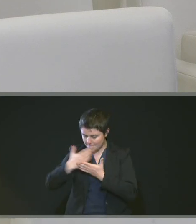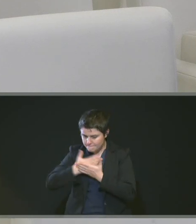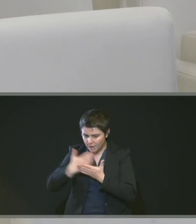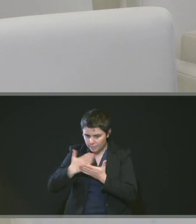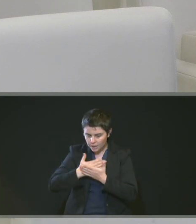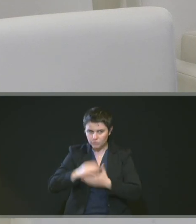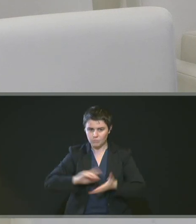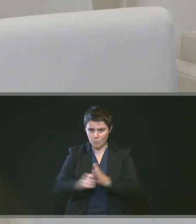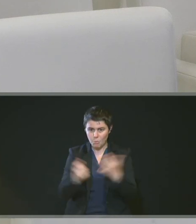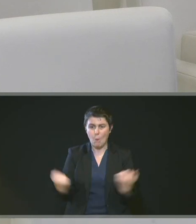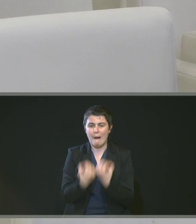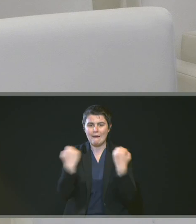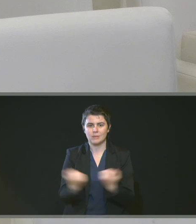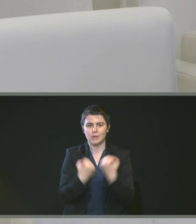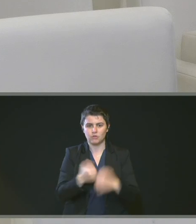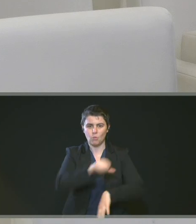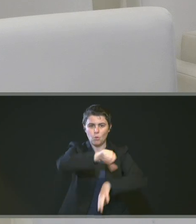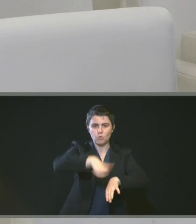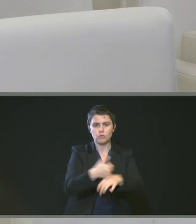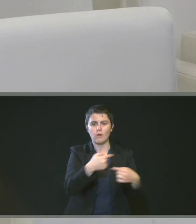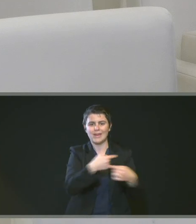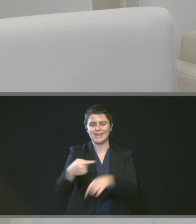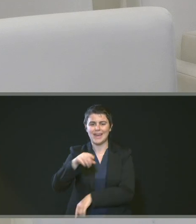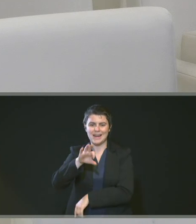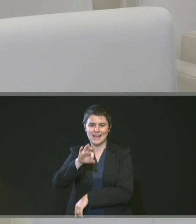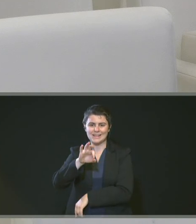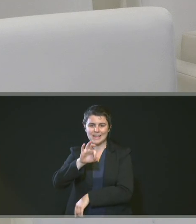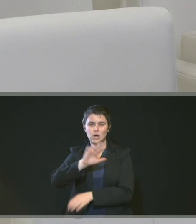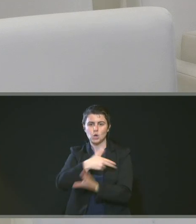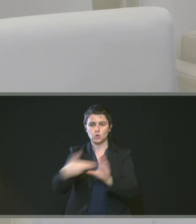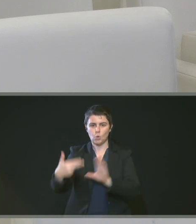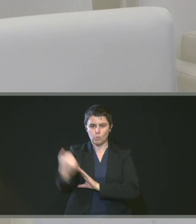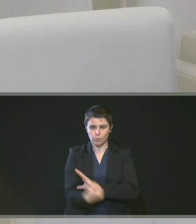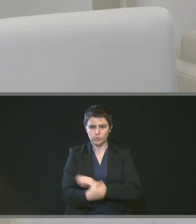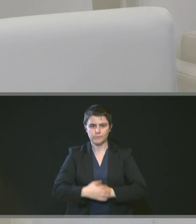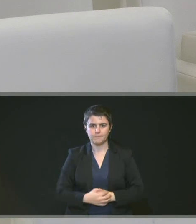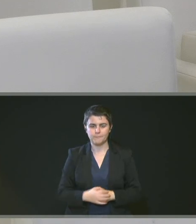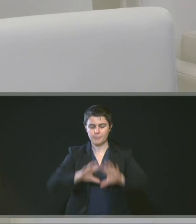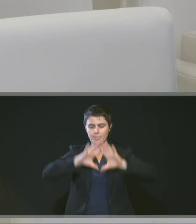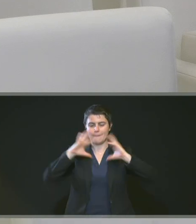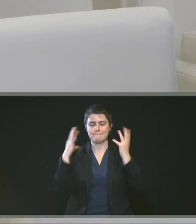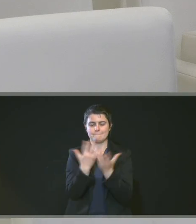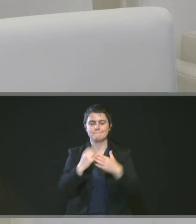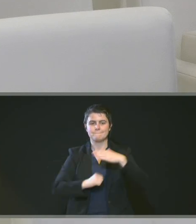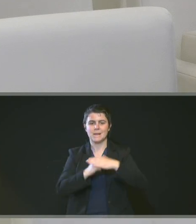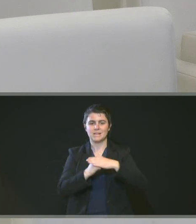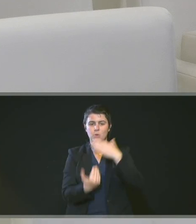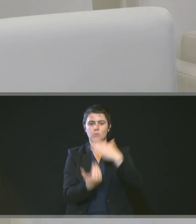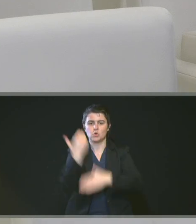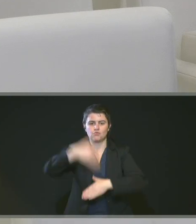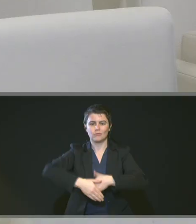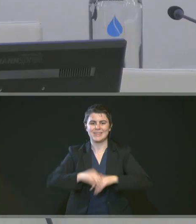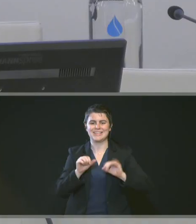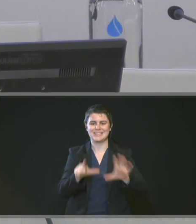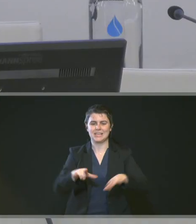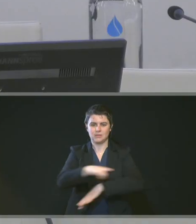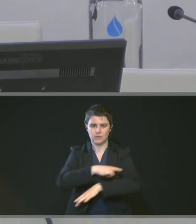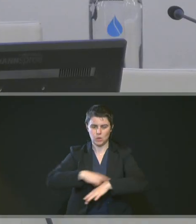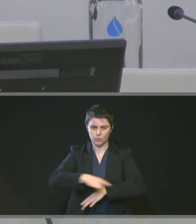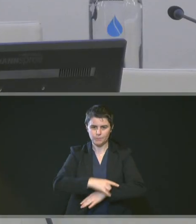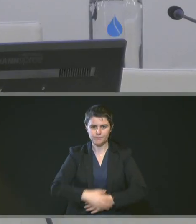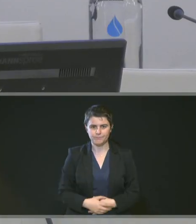euros brut de l'heure à raison d'un maximum de 7 heures par jour. Merci.